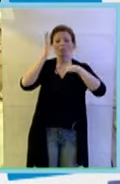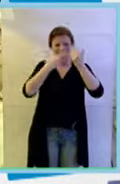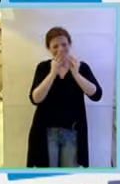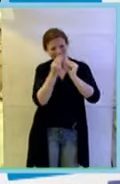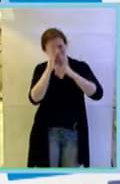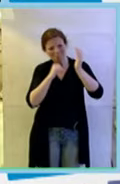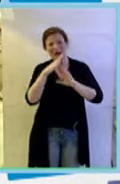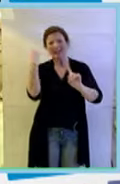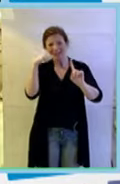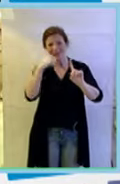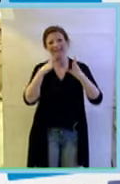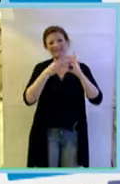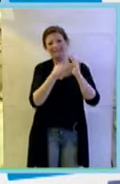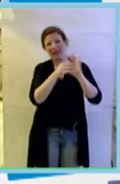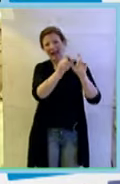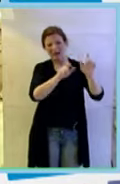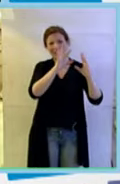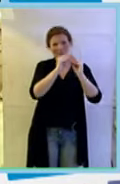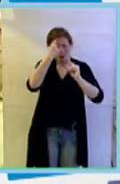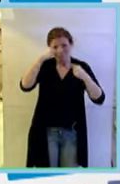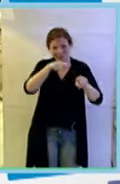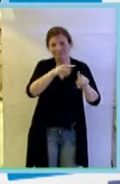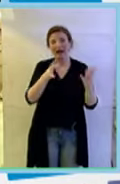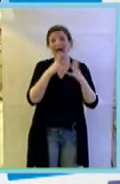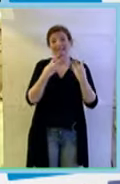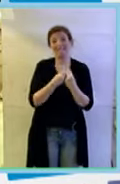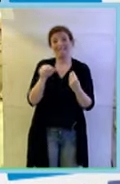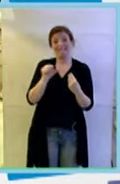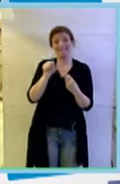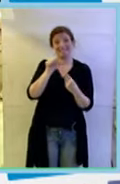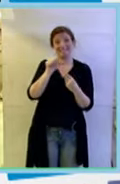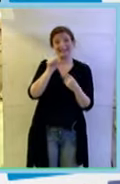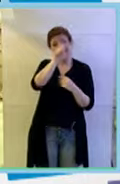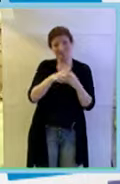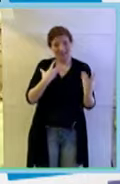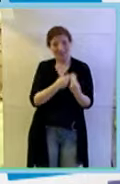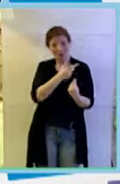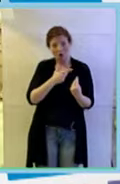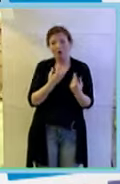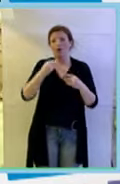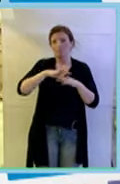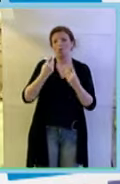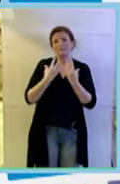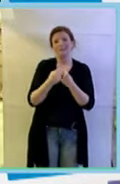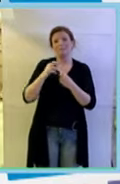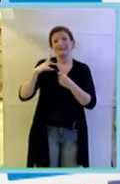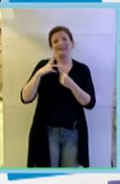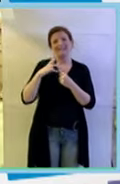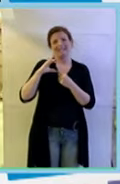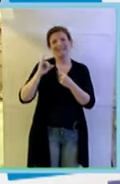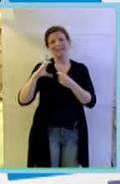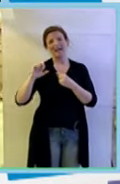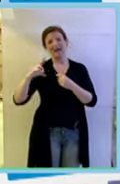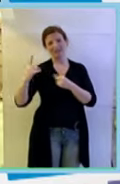insieme a alcuni amici e allora con Stefano e anche devo dire su indicazione e sollecitazione di Riccardo abbiamo